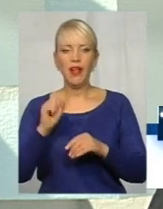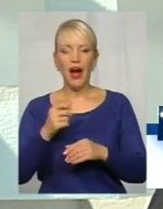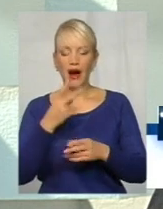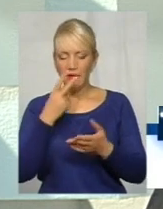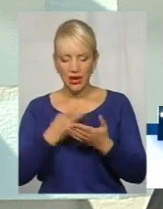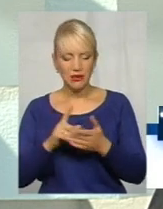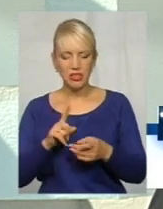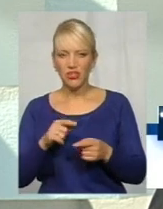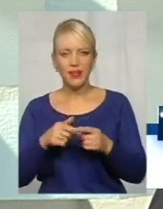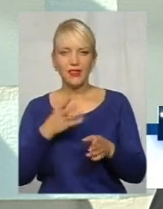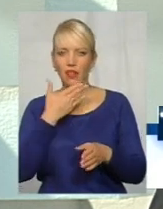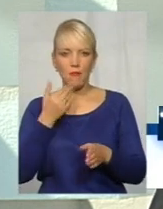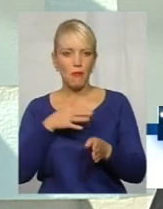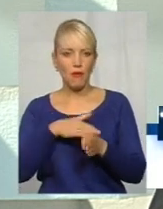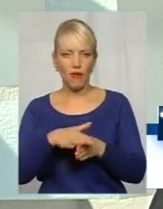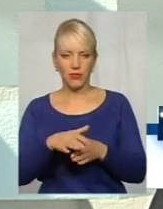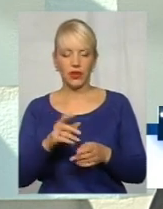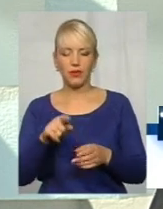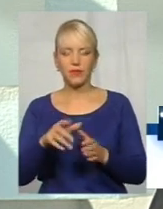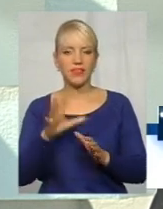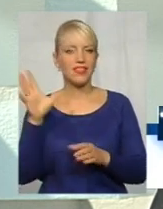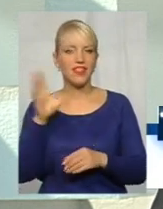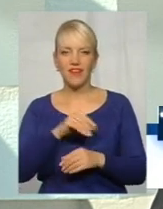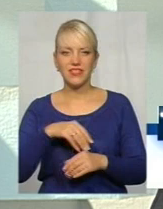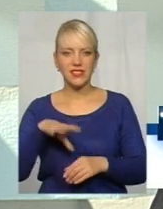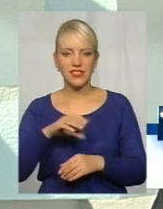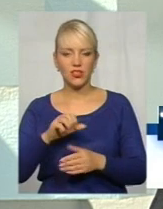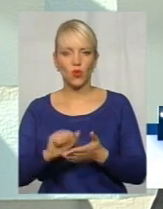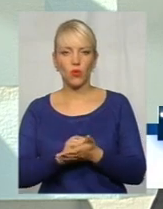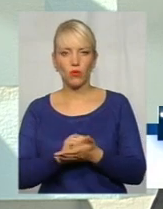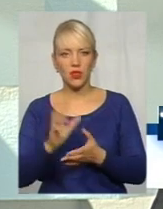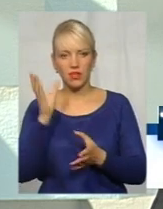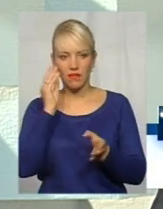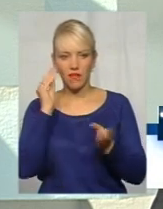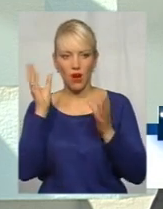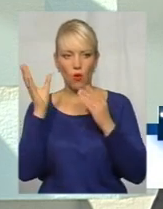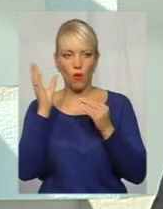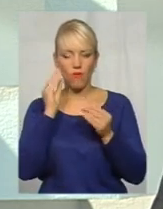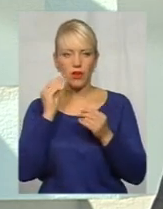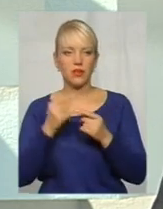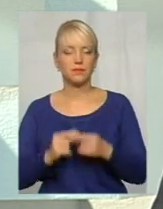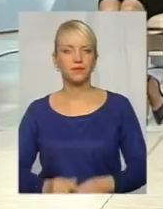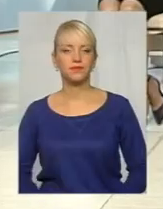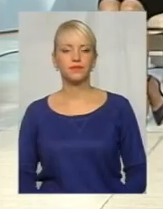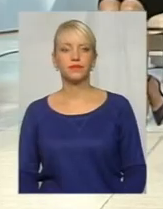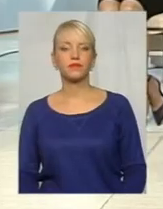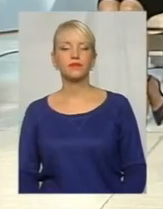цифри, які є, можливо, не всі документи враховані при наданні відповіді.